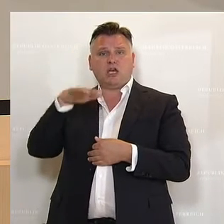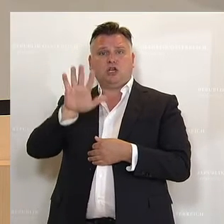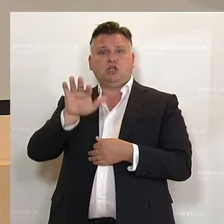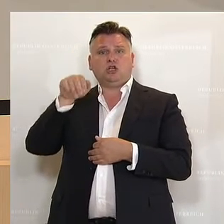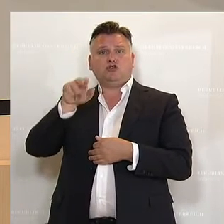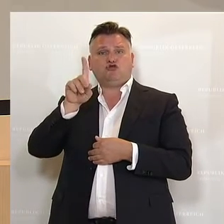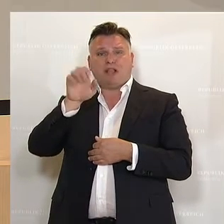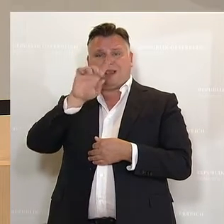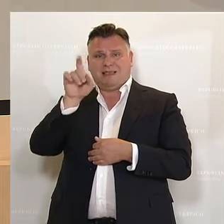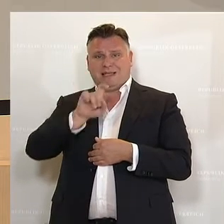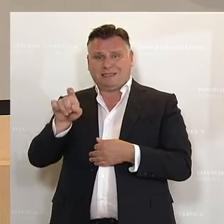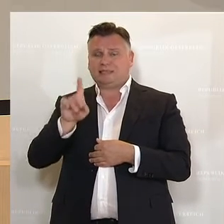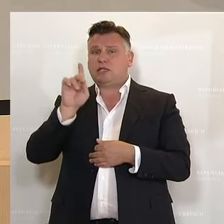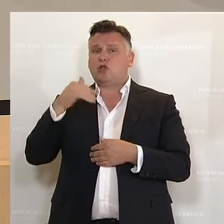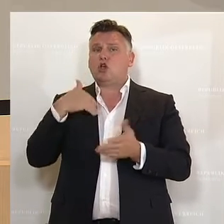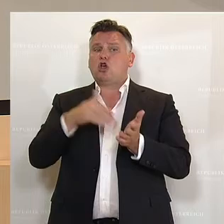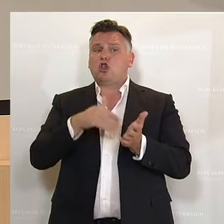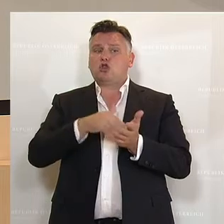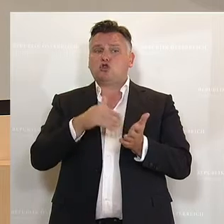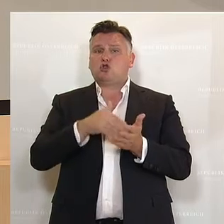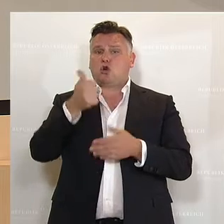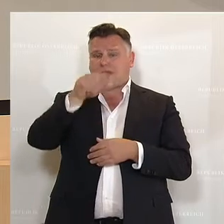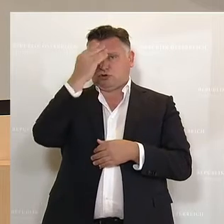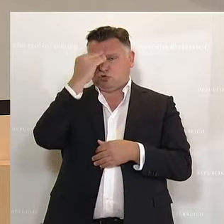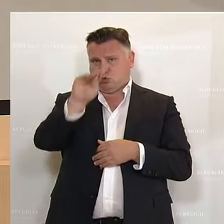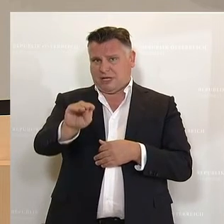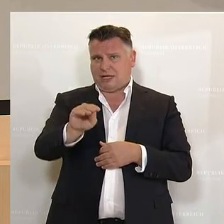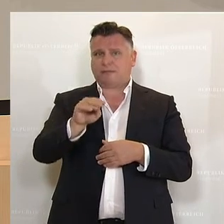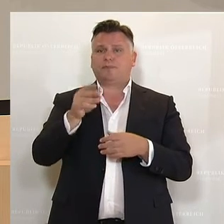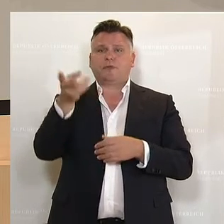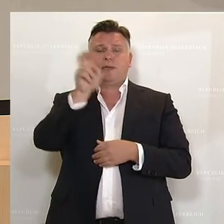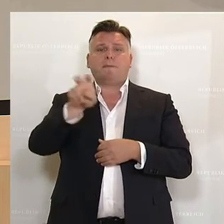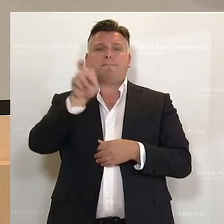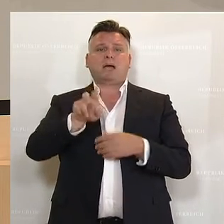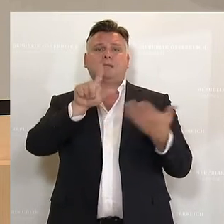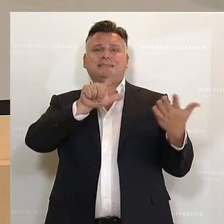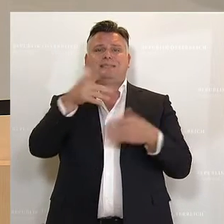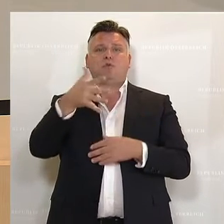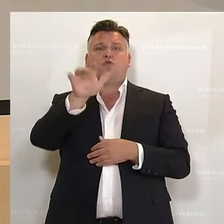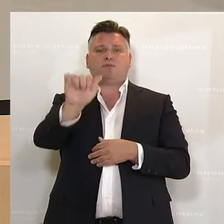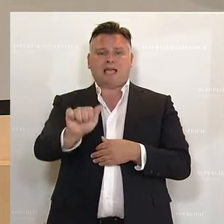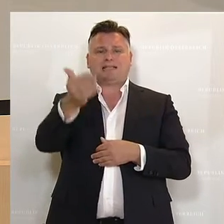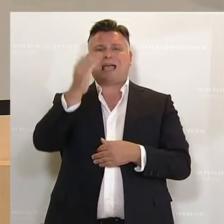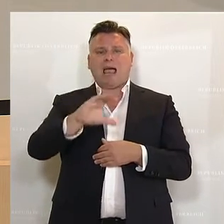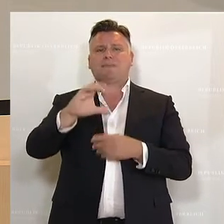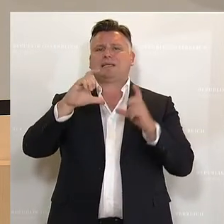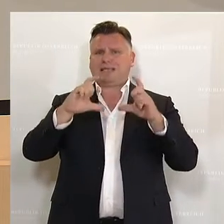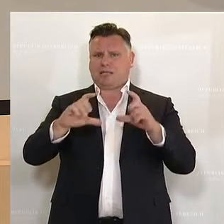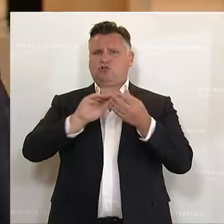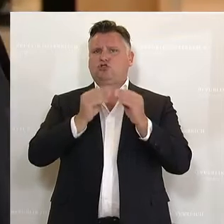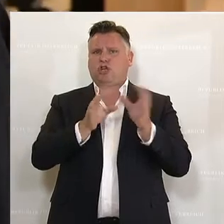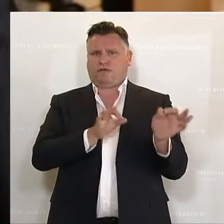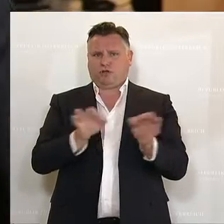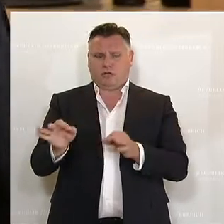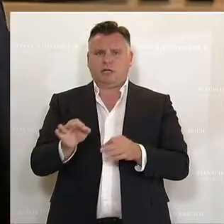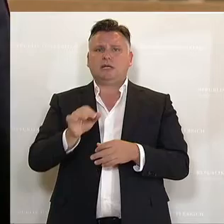das Wort gebe, muss ich Ihnen noch sagen, dass gemäß § 57a Absatz 1 der Geschäftsordnung